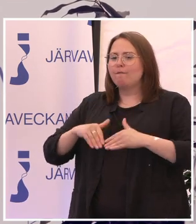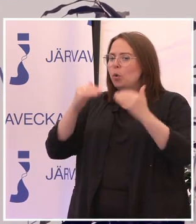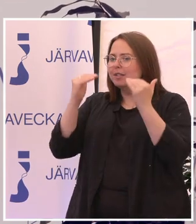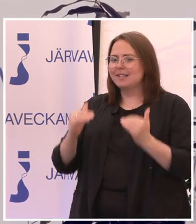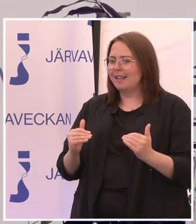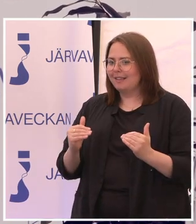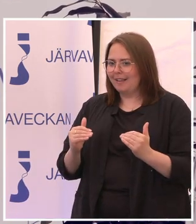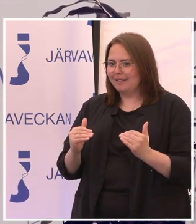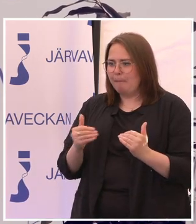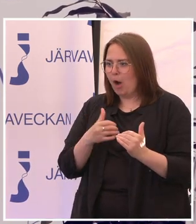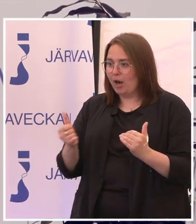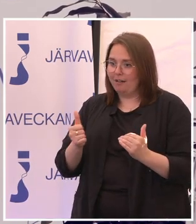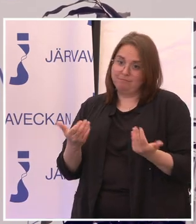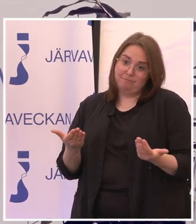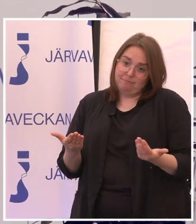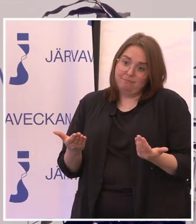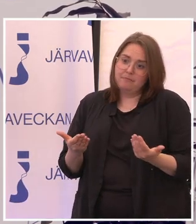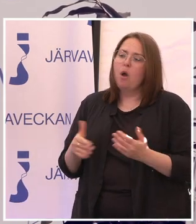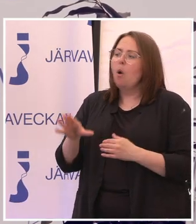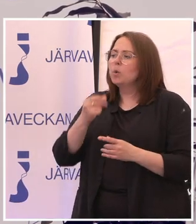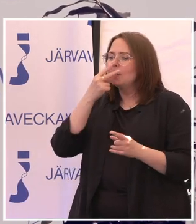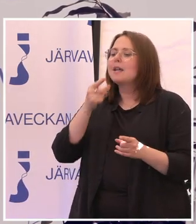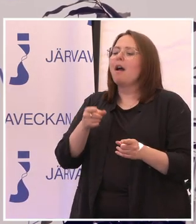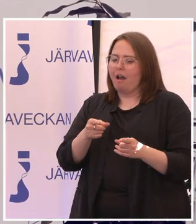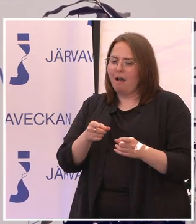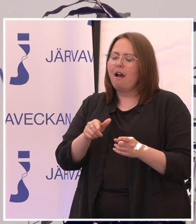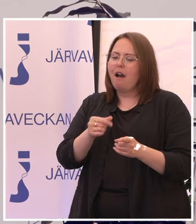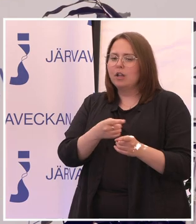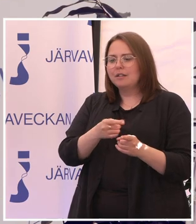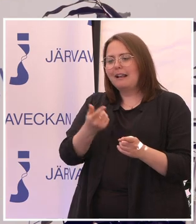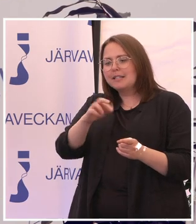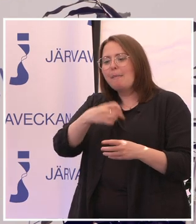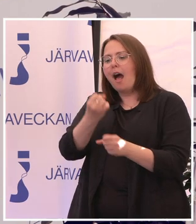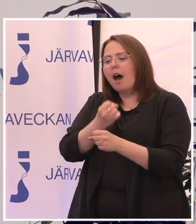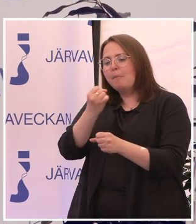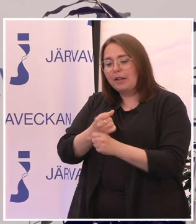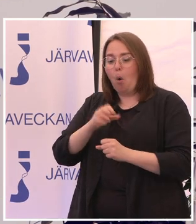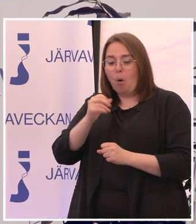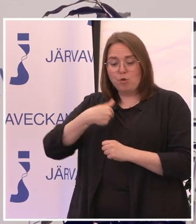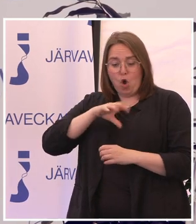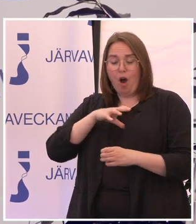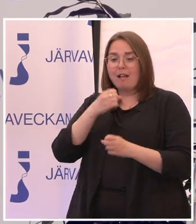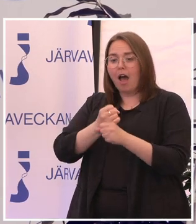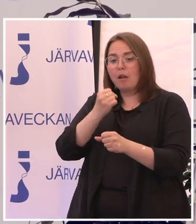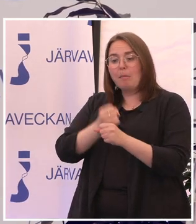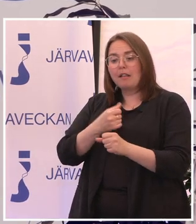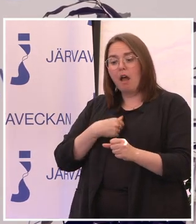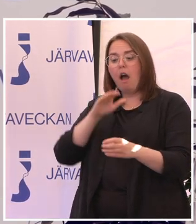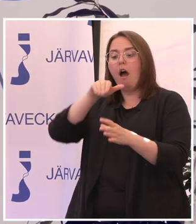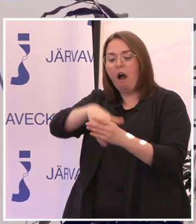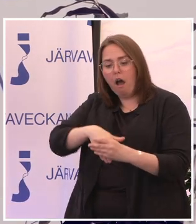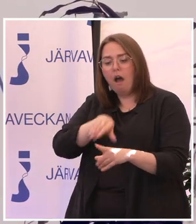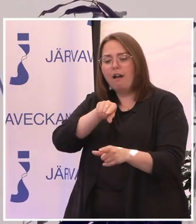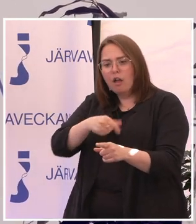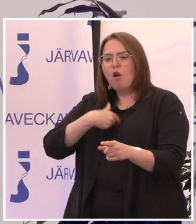enbart som spelar in, kan man ju dra slutsatsen. Och då ser vi att, till exempel, har jag ett arbete så är det där jag får